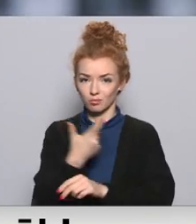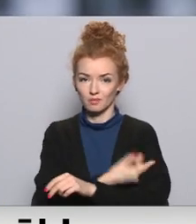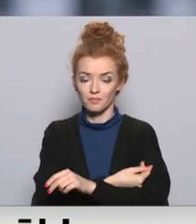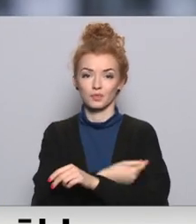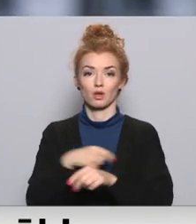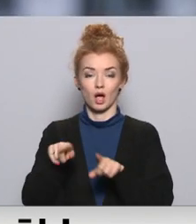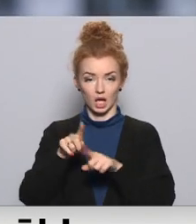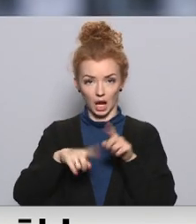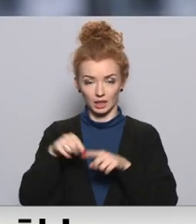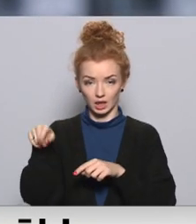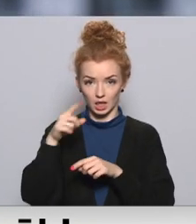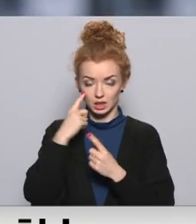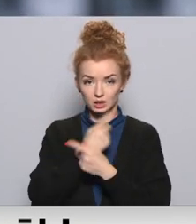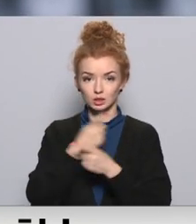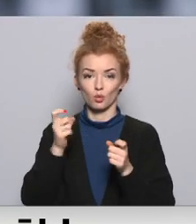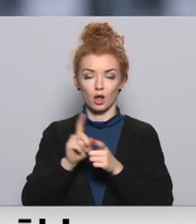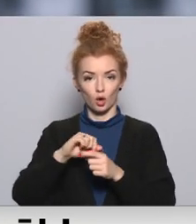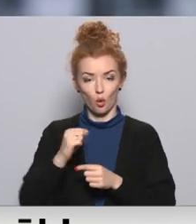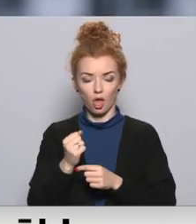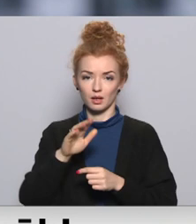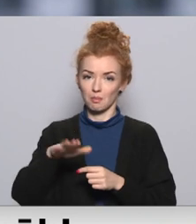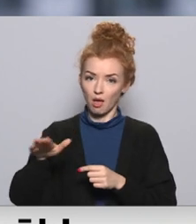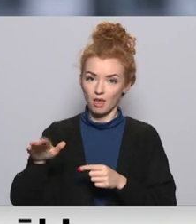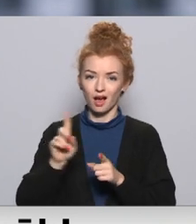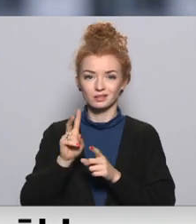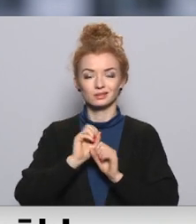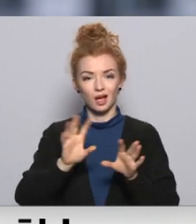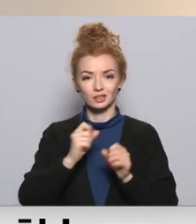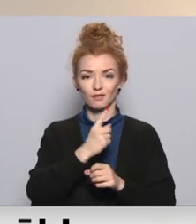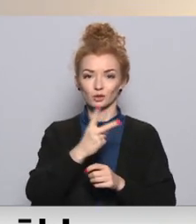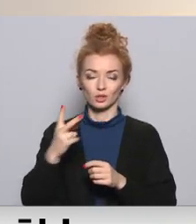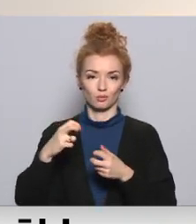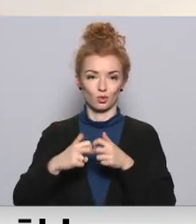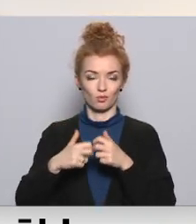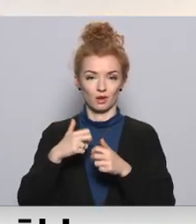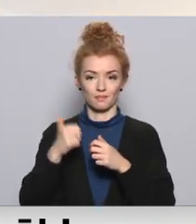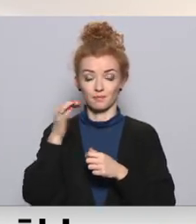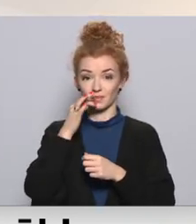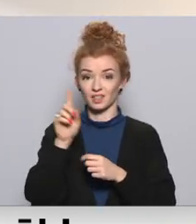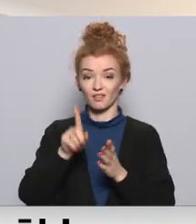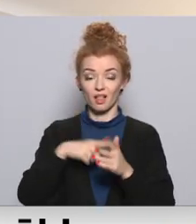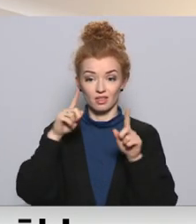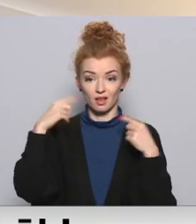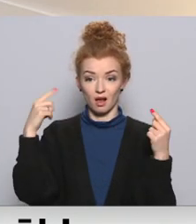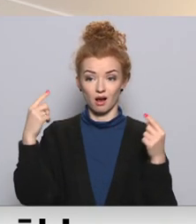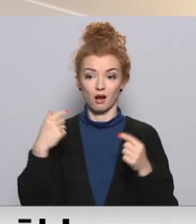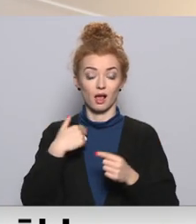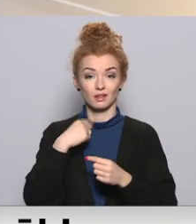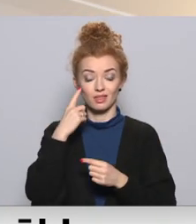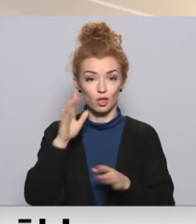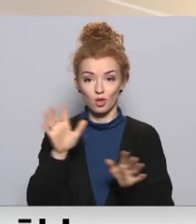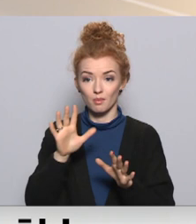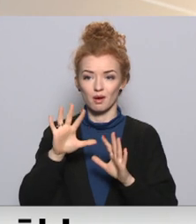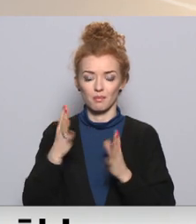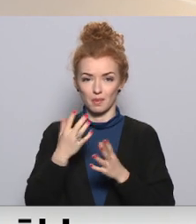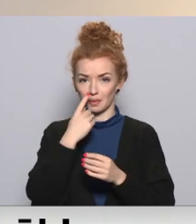gan paši jaunieši, gan kolēģi bērni, kas dalās ar stāstiem par vienodžu problēmām. Un vēl trākāk, to es tiņš nebūtu iedomājušies, bet